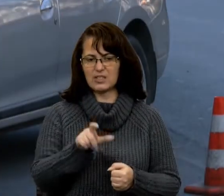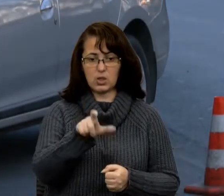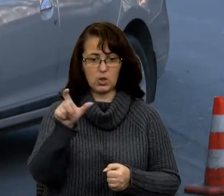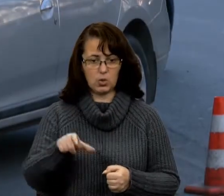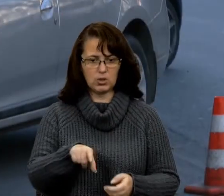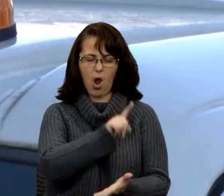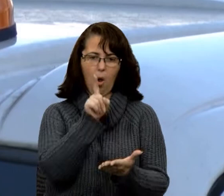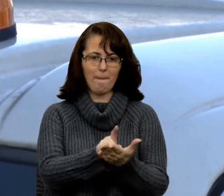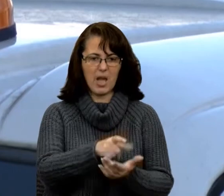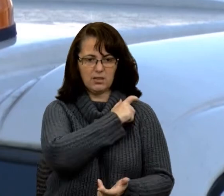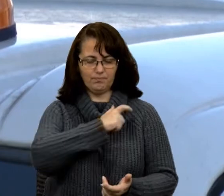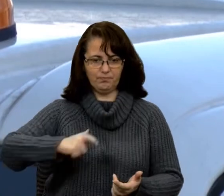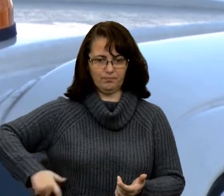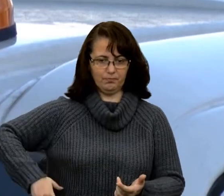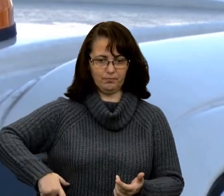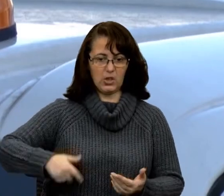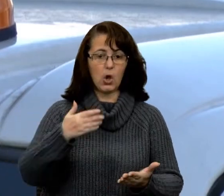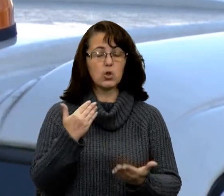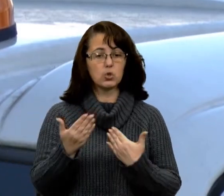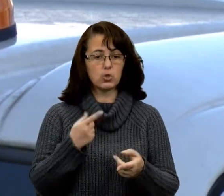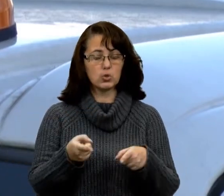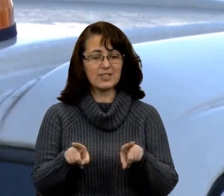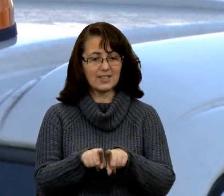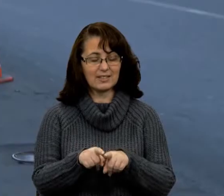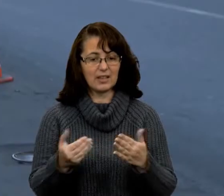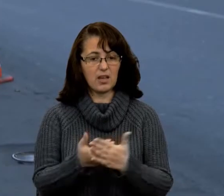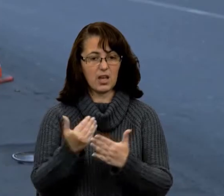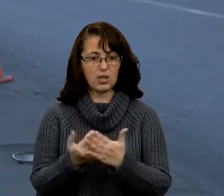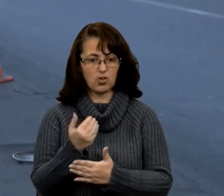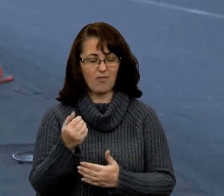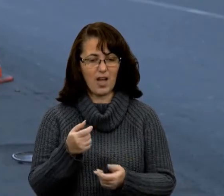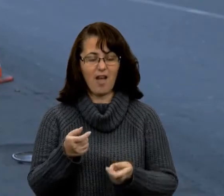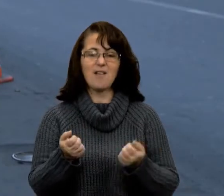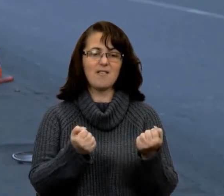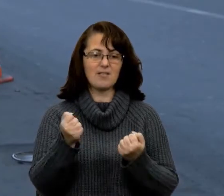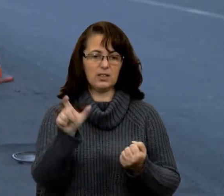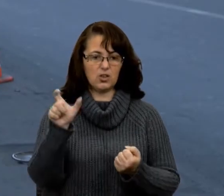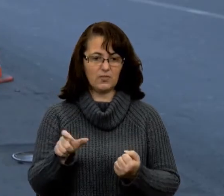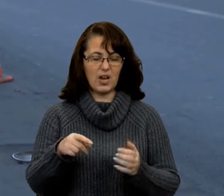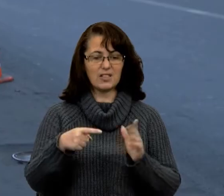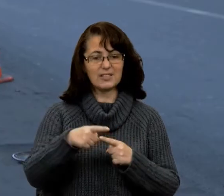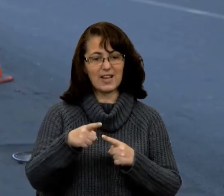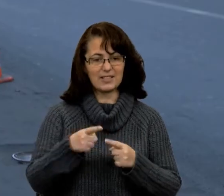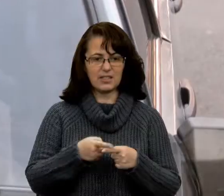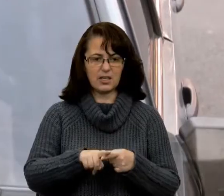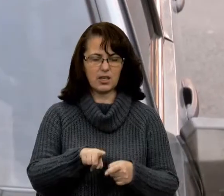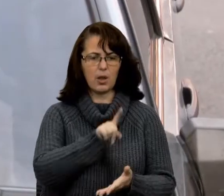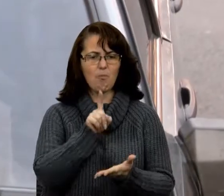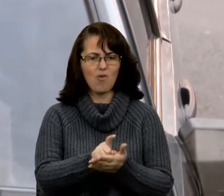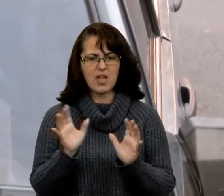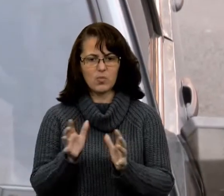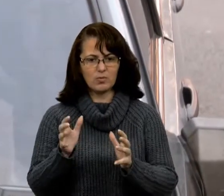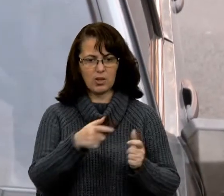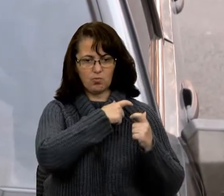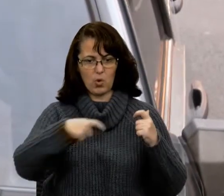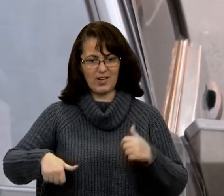'язані пристібати паски безпеки. Стосується така новація. Зокрема, керманичів таксі, які мають подбати про ремені на задніх сидіннях